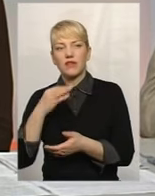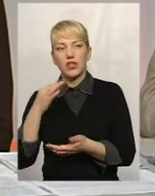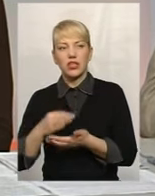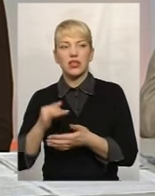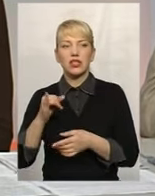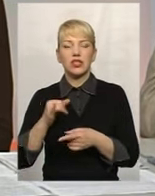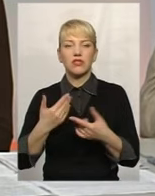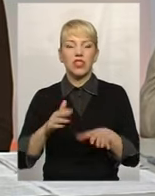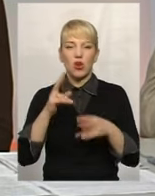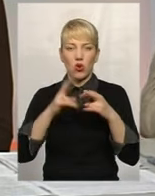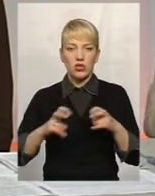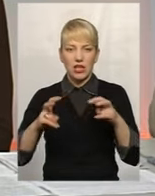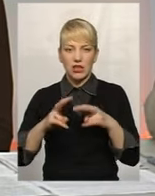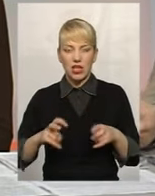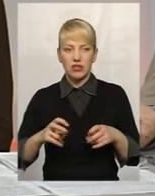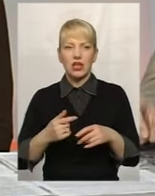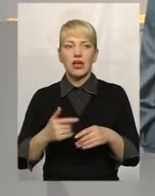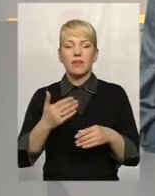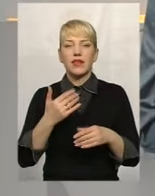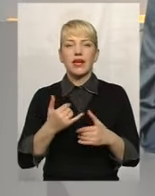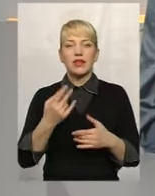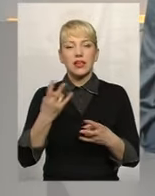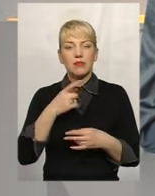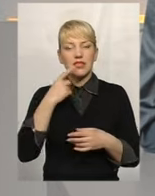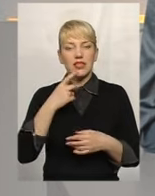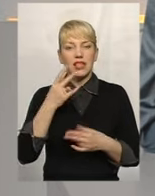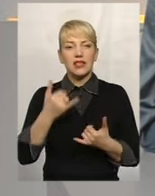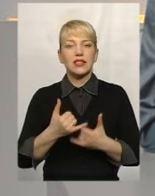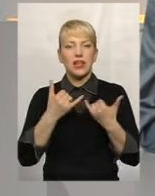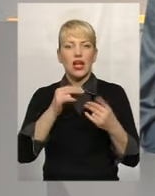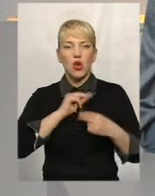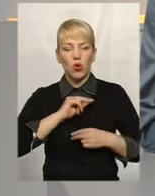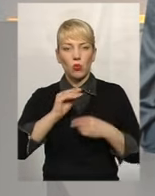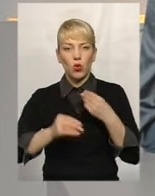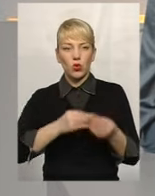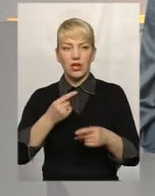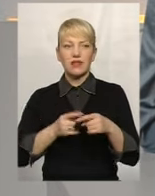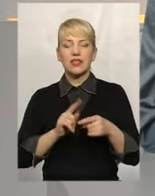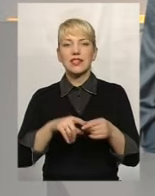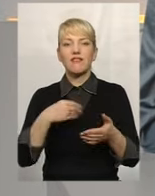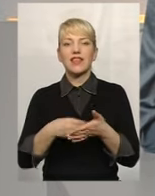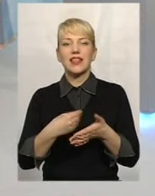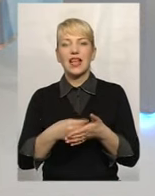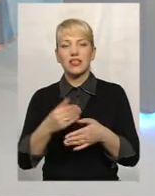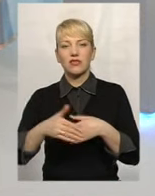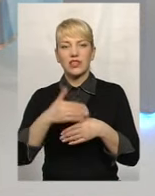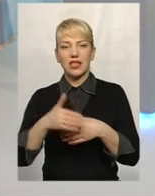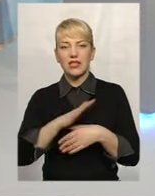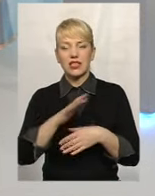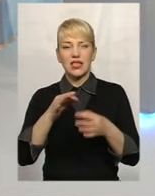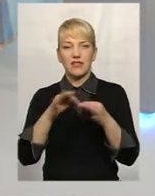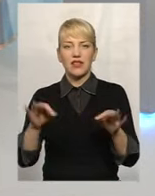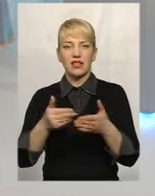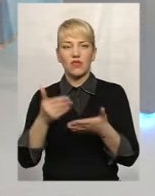які вже розгляди відбуваються. Я хочу наголосити для роботодавців, що ці фінансові санкції не звільняють від